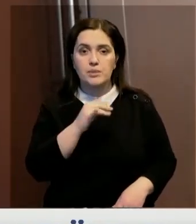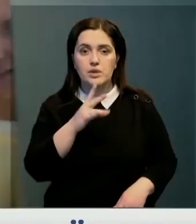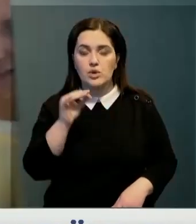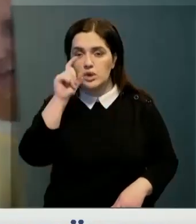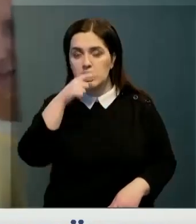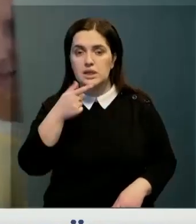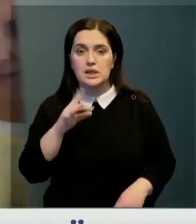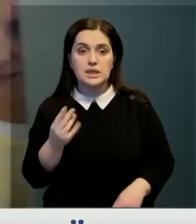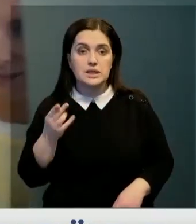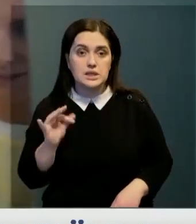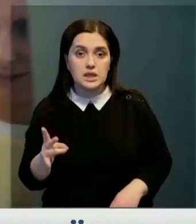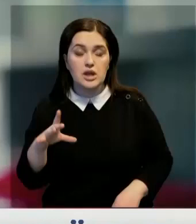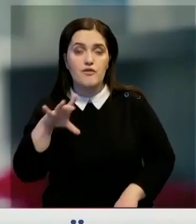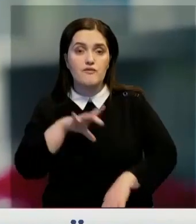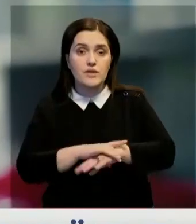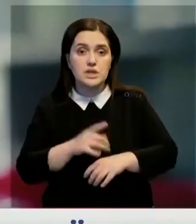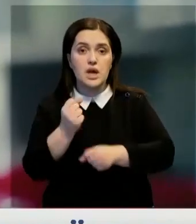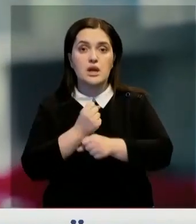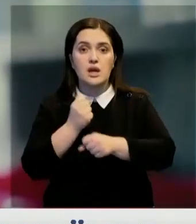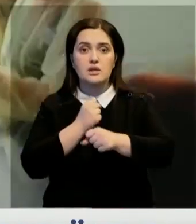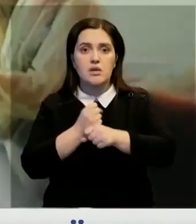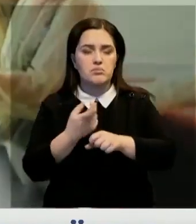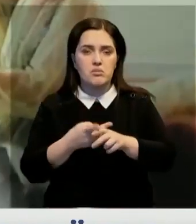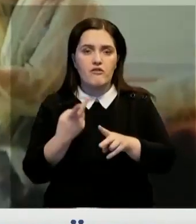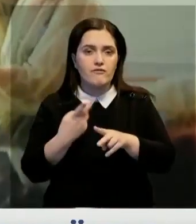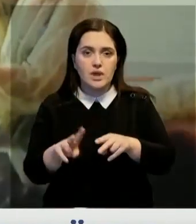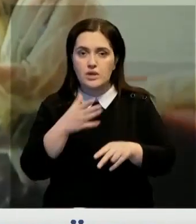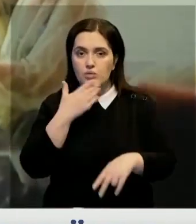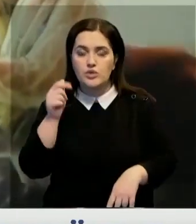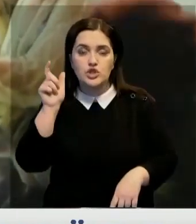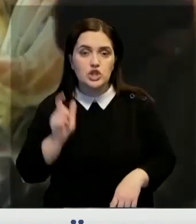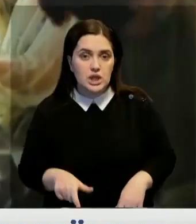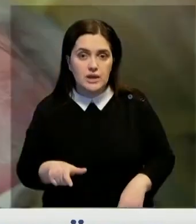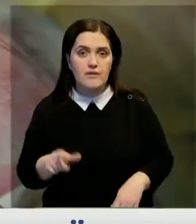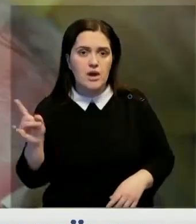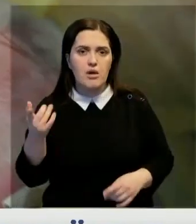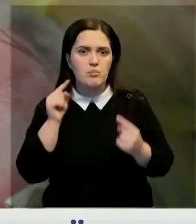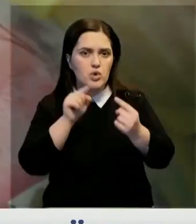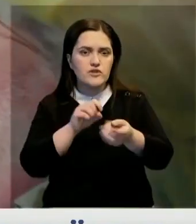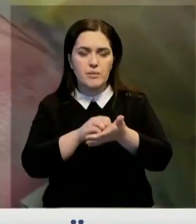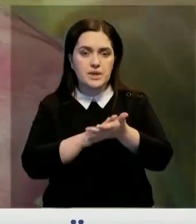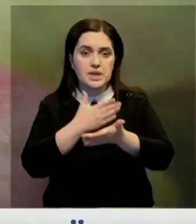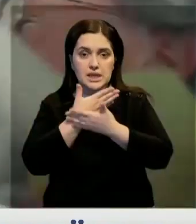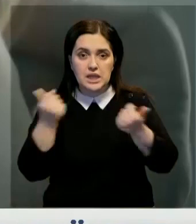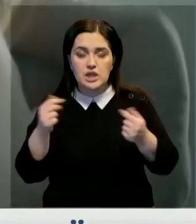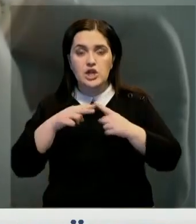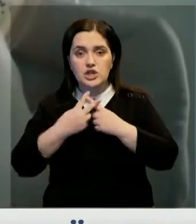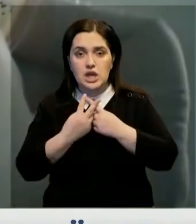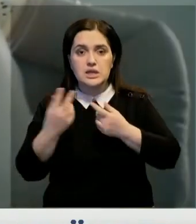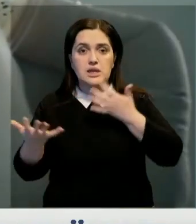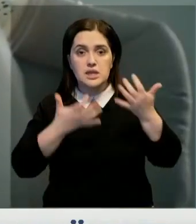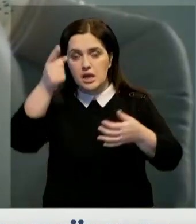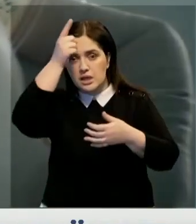лицина. Выяснилось, что разработка абсолютно безвредна для человека и не имеет противопоказаний. Часть исследований проходила в